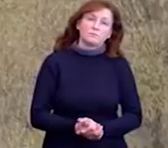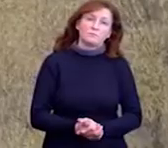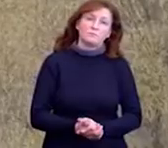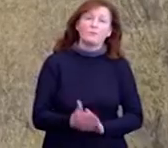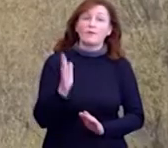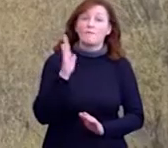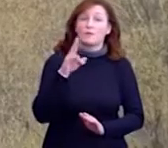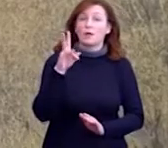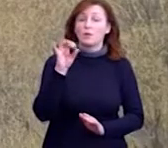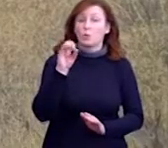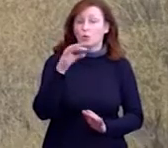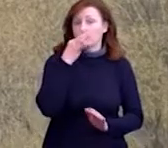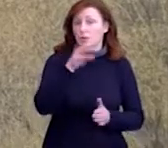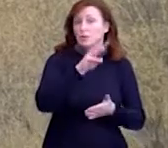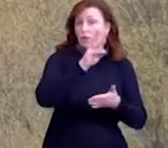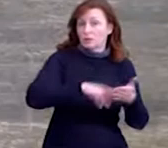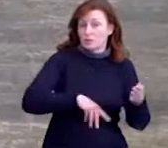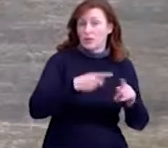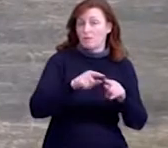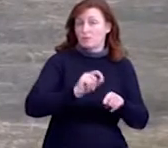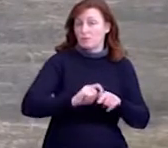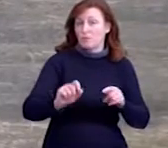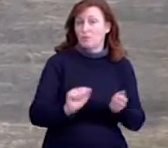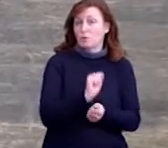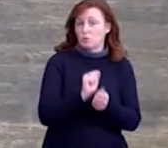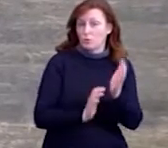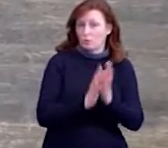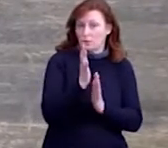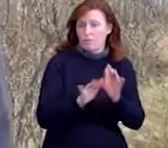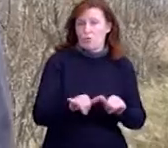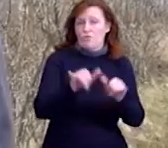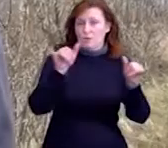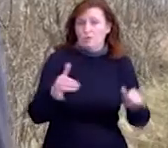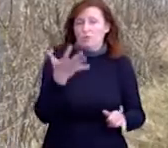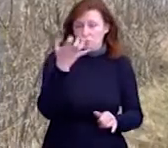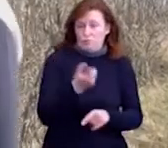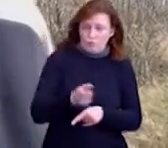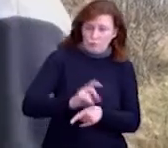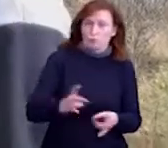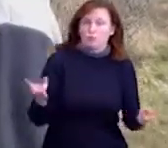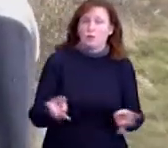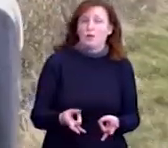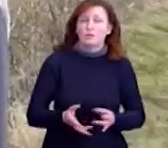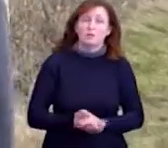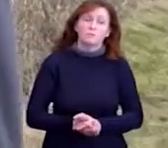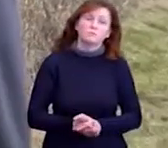Віталій Кром, каже, штрафи за підпал сухої трави слід би з більшого тисячі. Я розумію, що тут